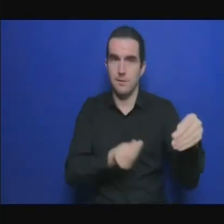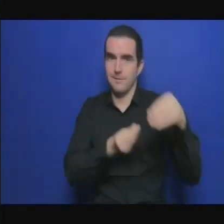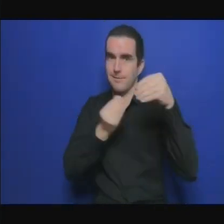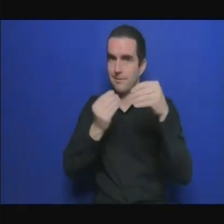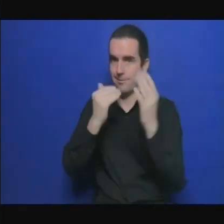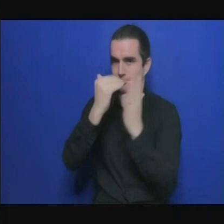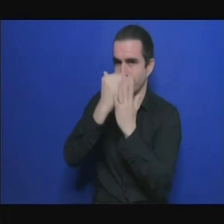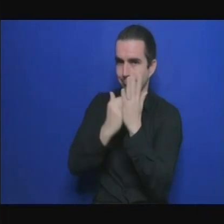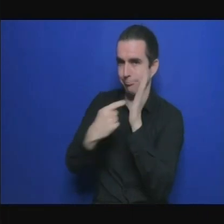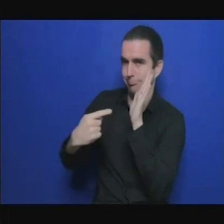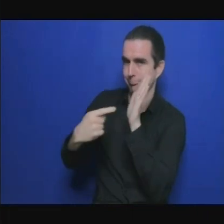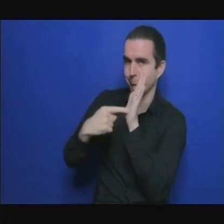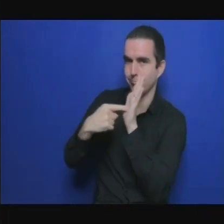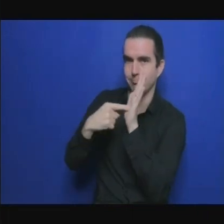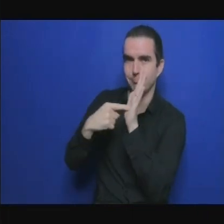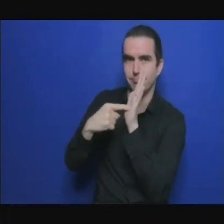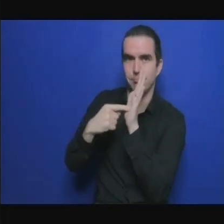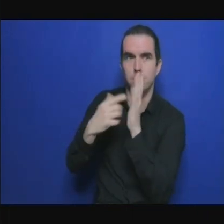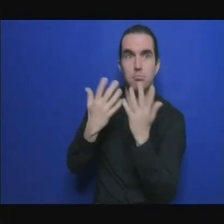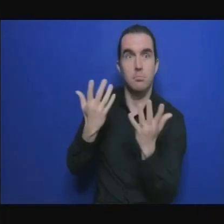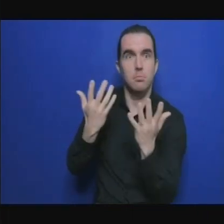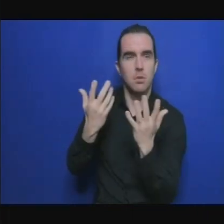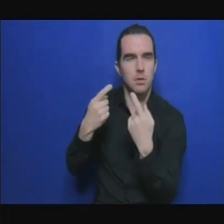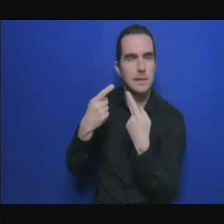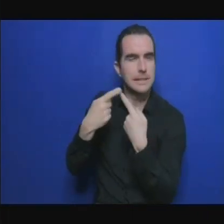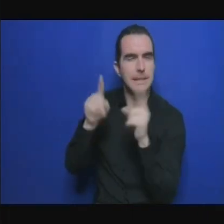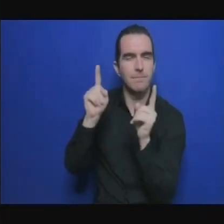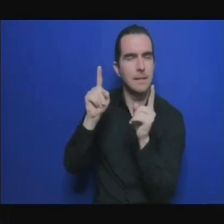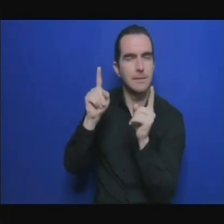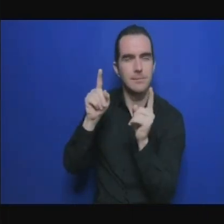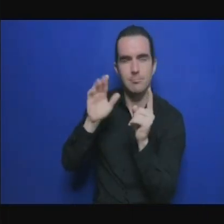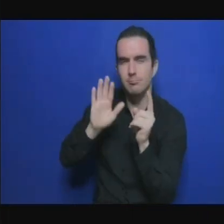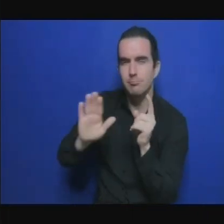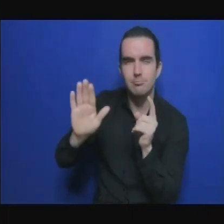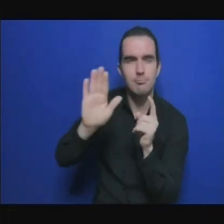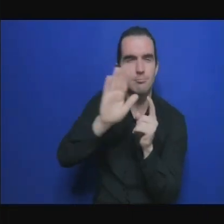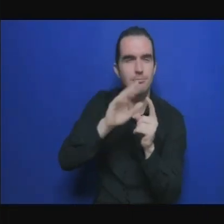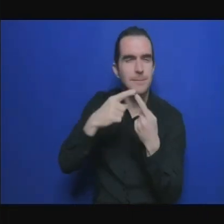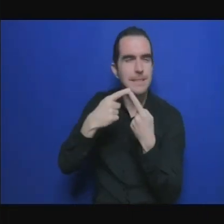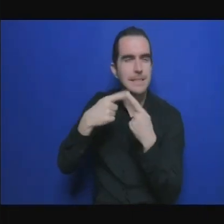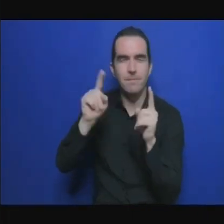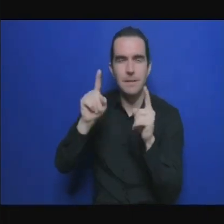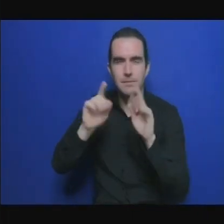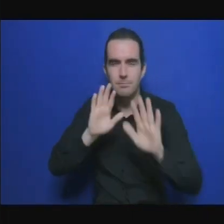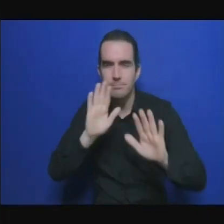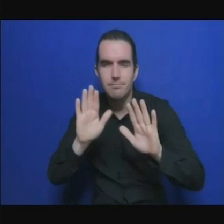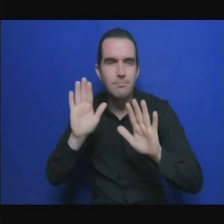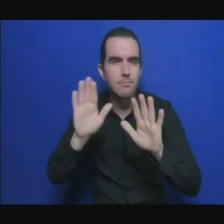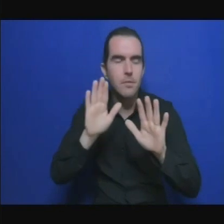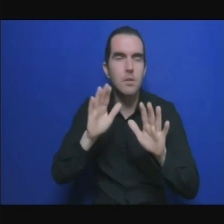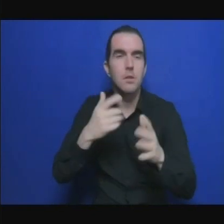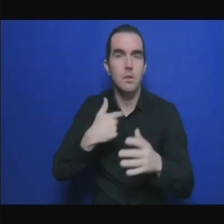référence qui vont nous permettre après de mesurer l'effort fait en matière d'atténuation voilà